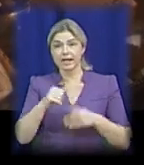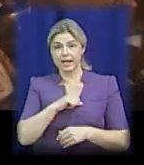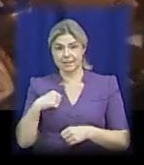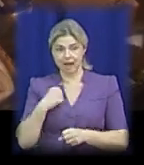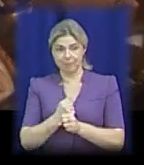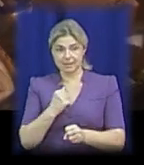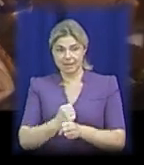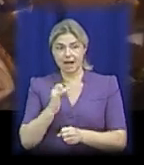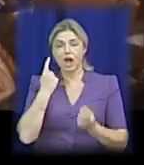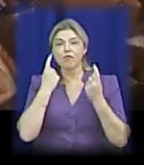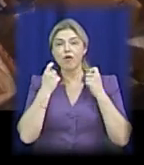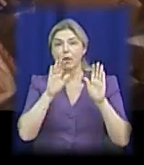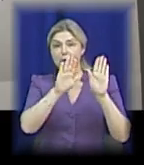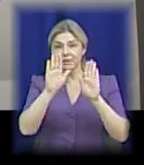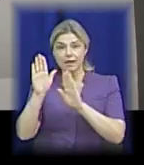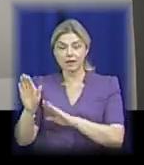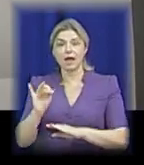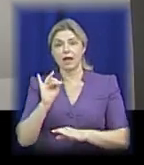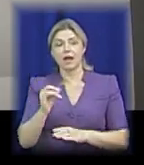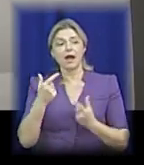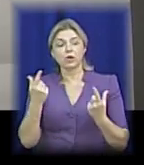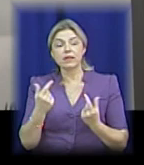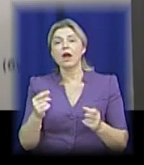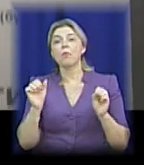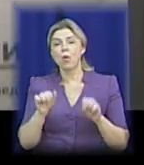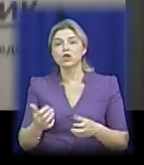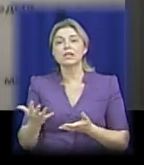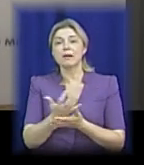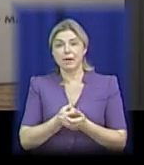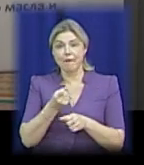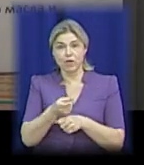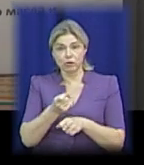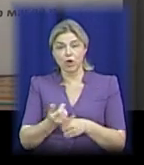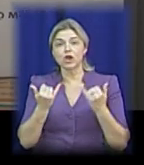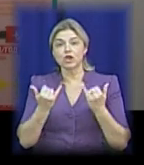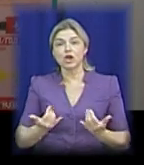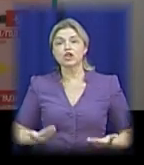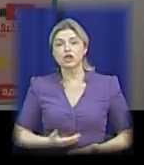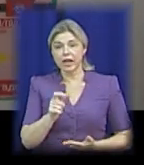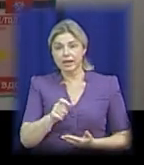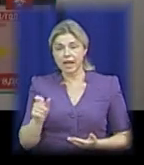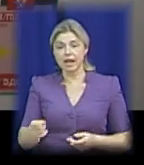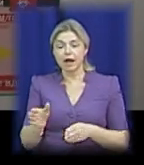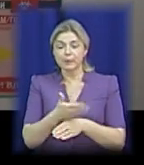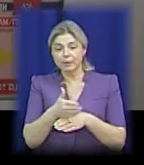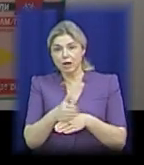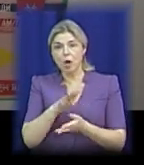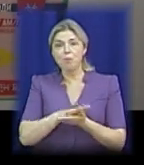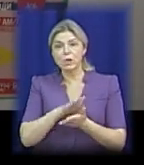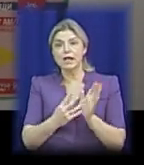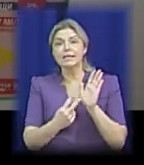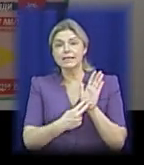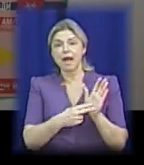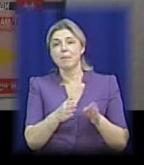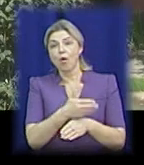інформаційні листи про те, які відходи потрібно збирати. Зараз мешканці будинку сортують сміття за сімома категоріями,